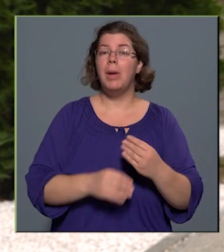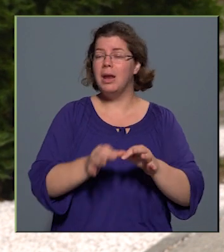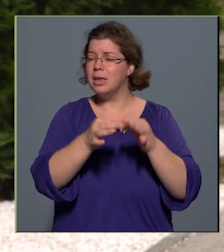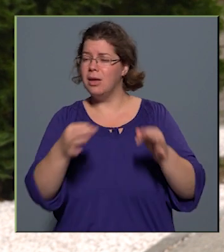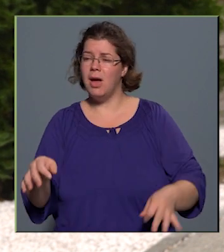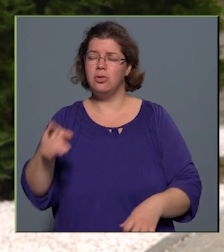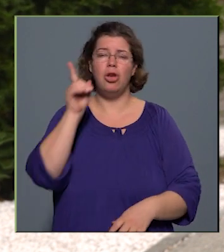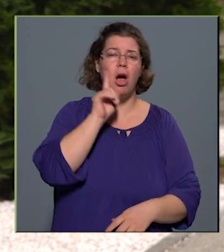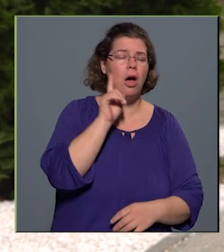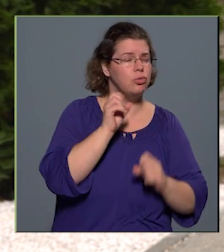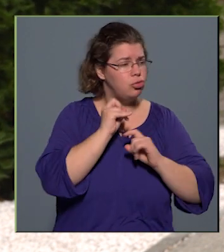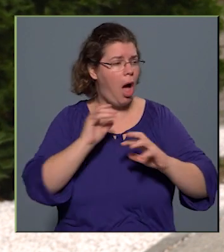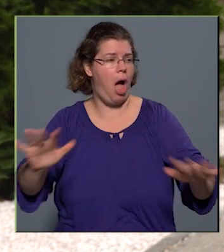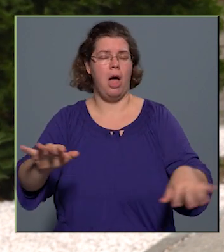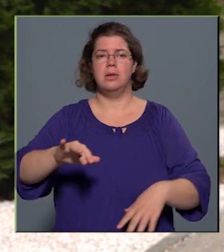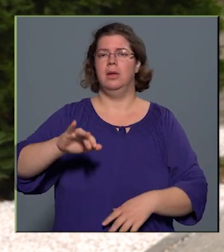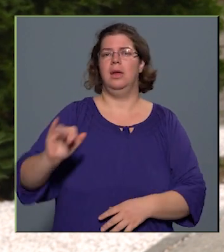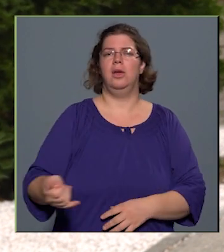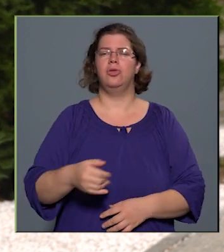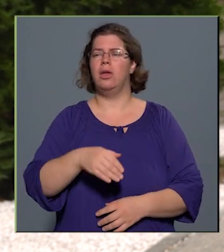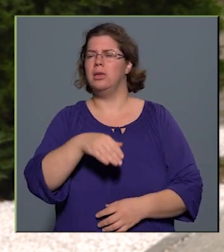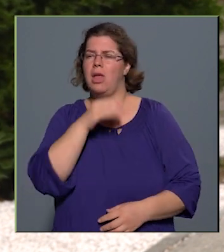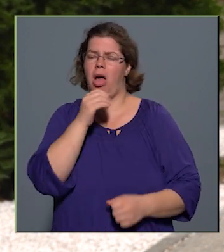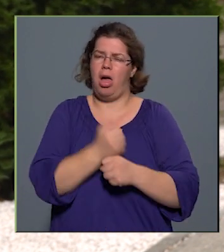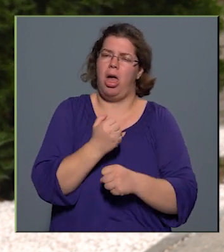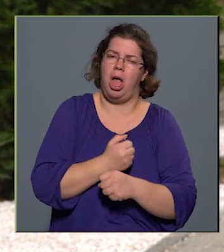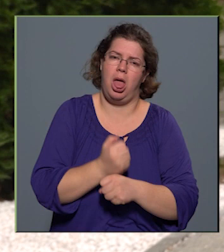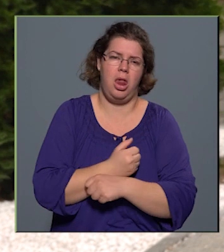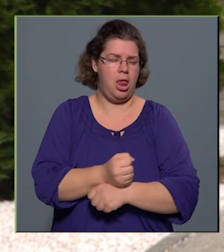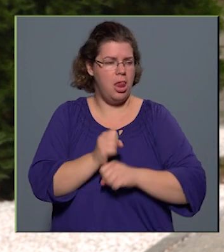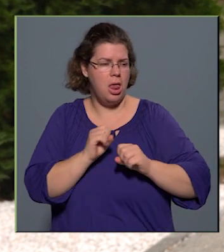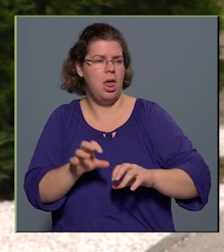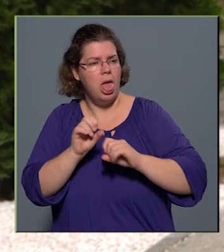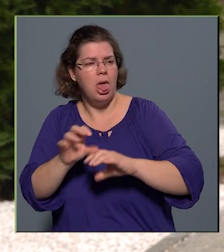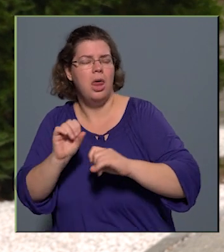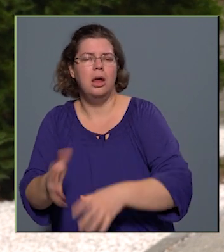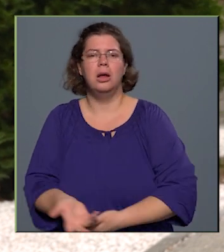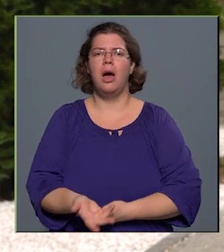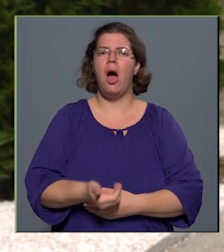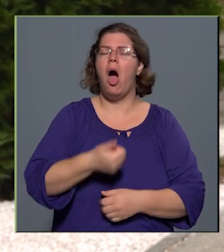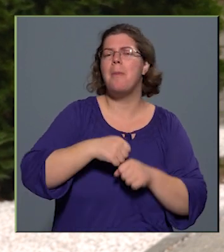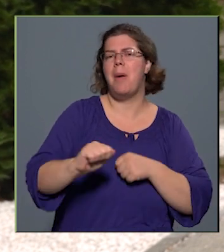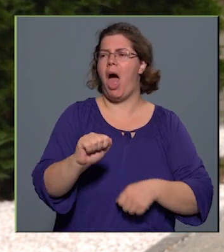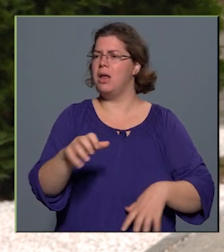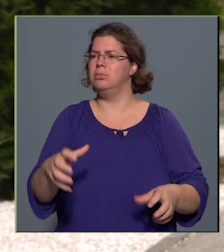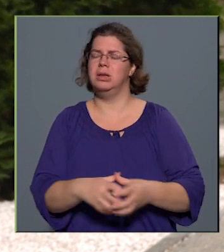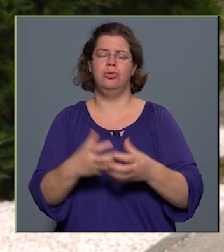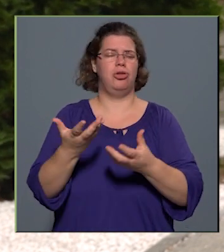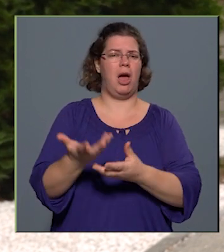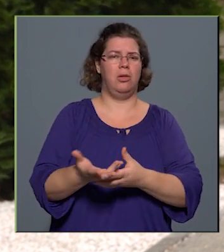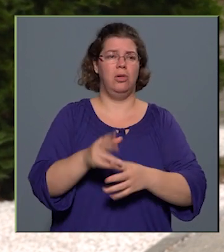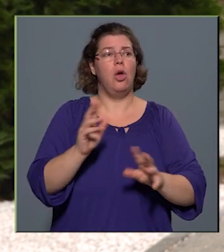hazugságok, a stahanomista munkaverseny eredményeivel való kábítás, a párbizottságok szorgos munkájáról szóló